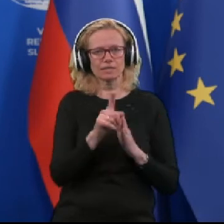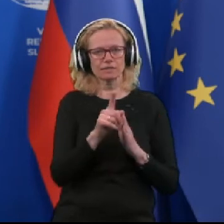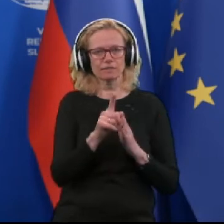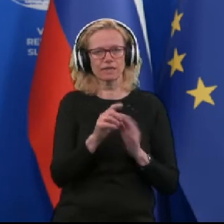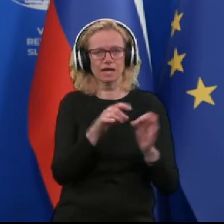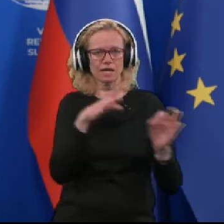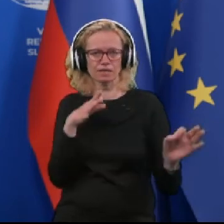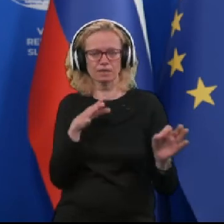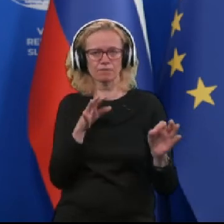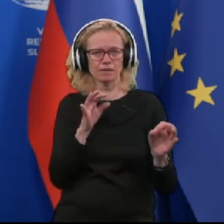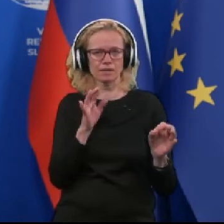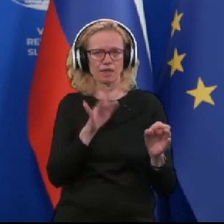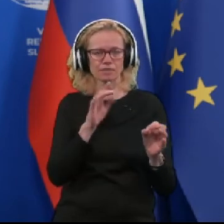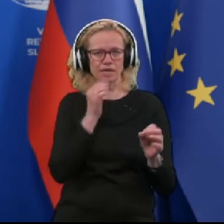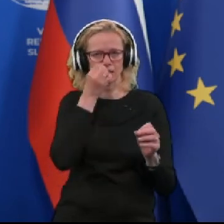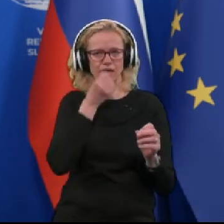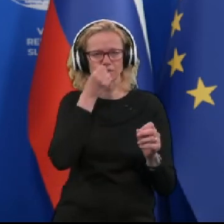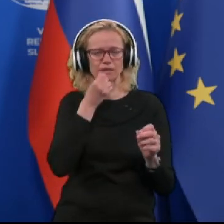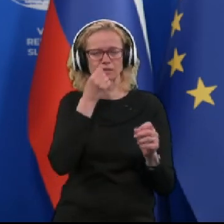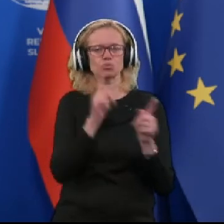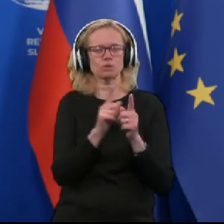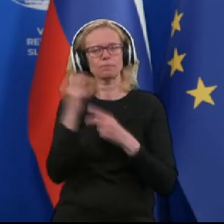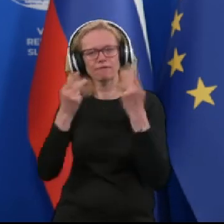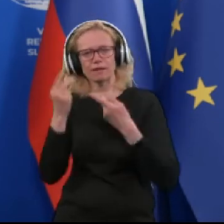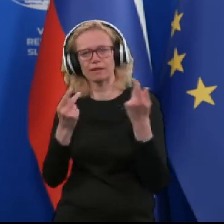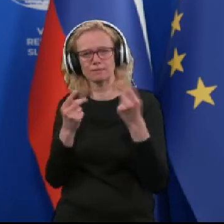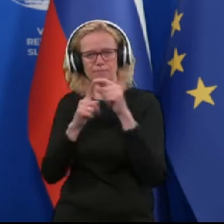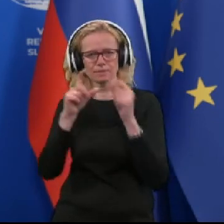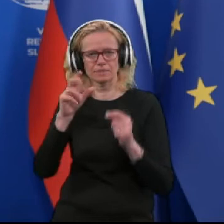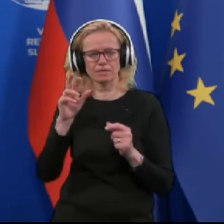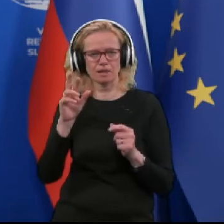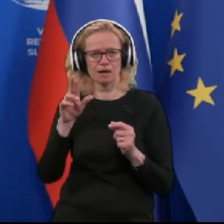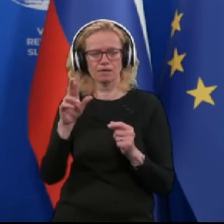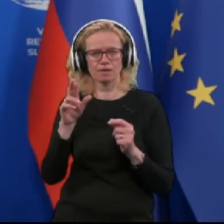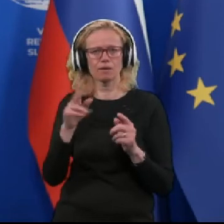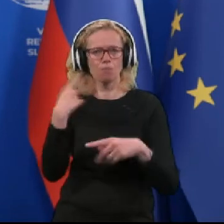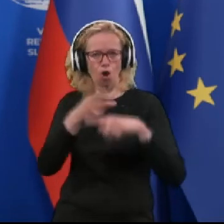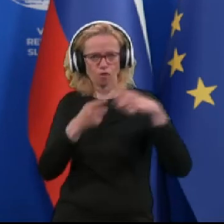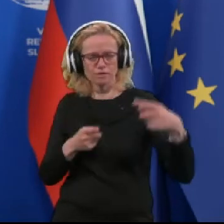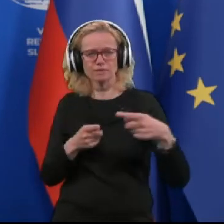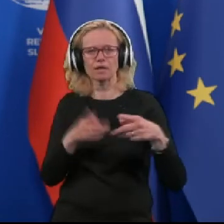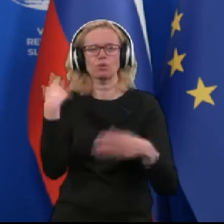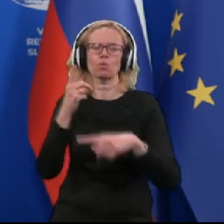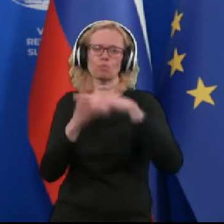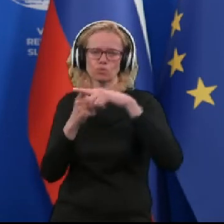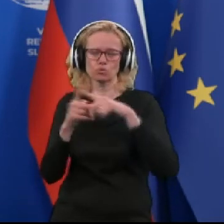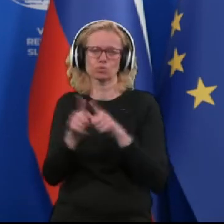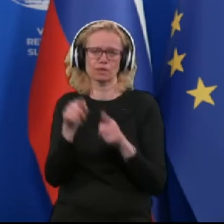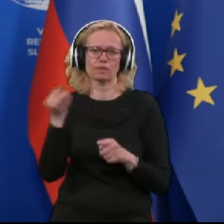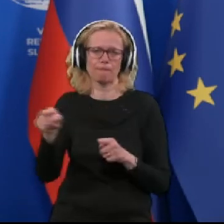testi preverili tudi s PCR metodo in približno polovica je bila pozitivnih tudi na pisarju. Ampak